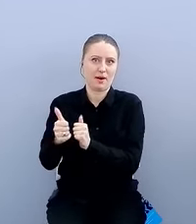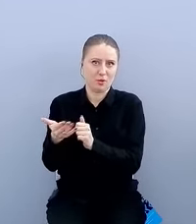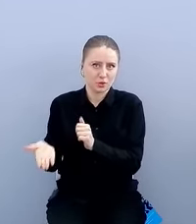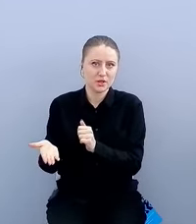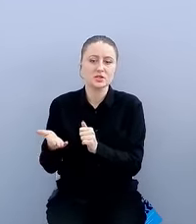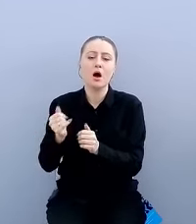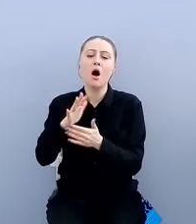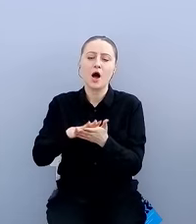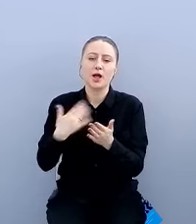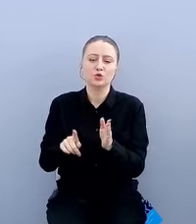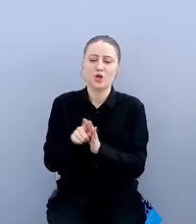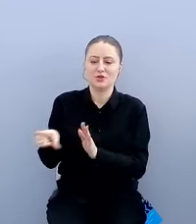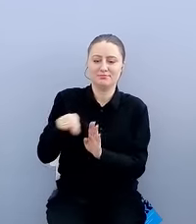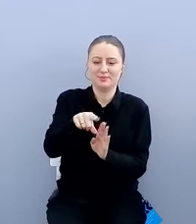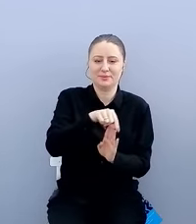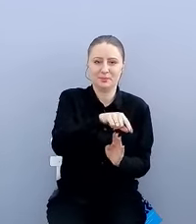дальше там потянулись другие.